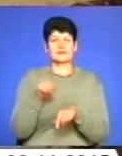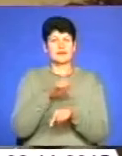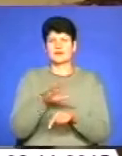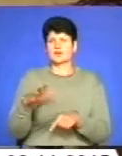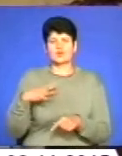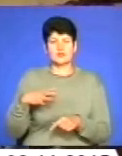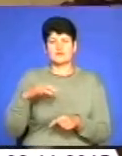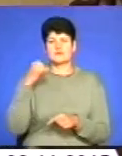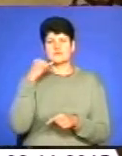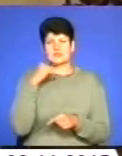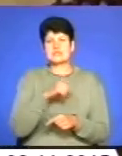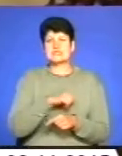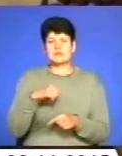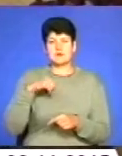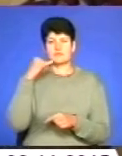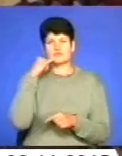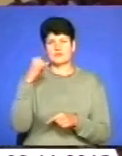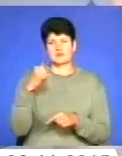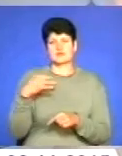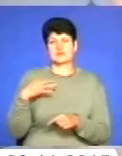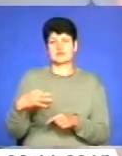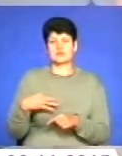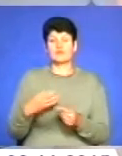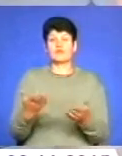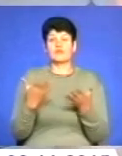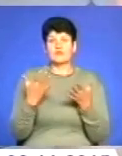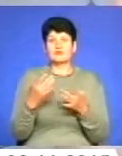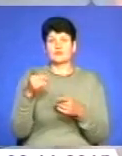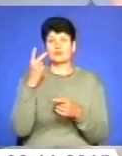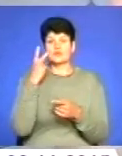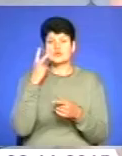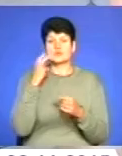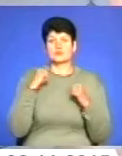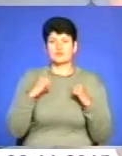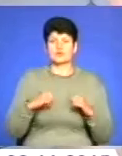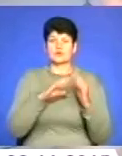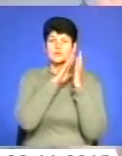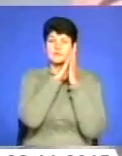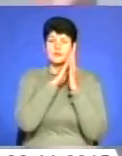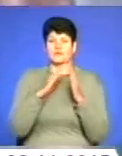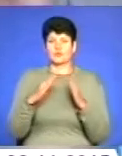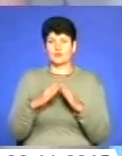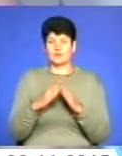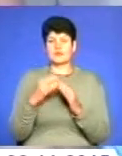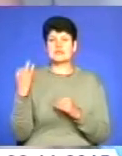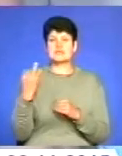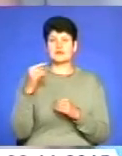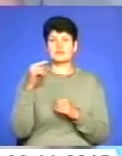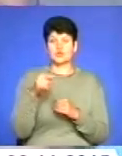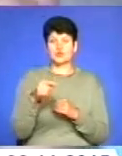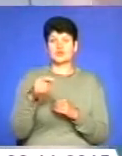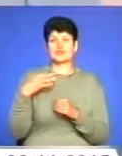дочекавшись дзвінка, вона сама зателефонувала до сина. З'ясувалося, що він весь час спокійно спав вдома. Найцікавіше, що син